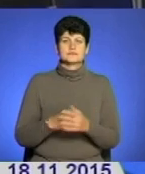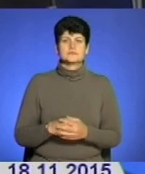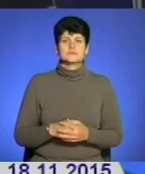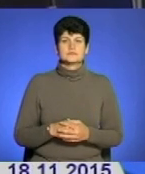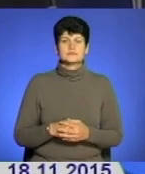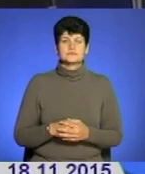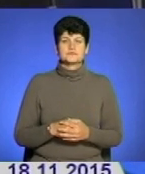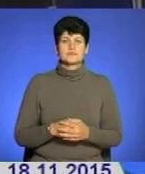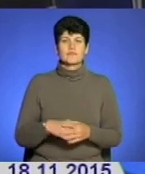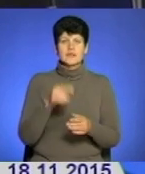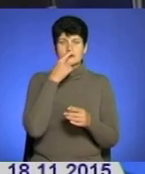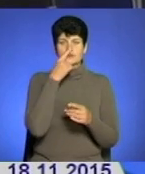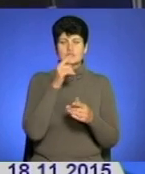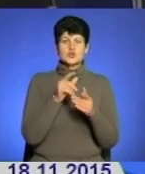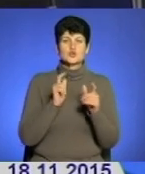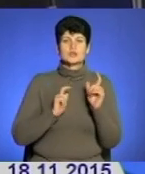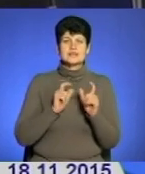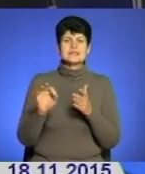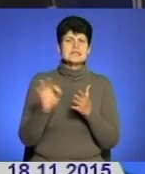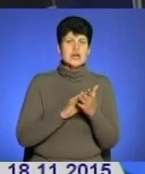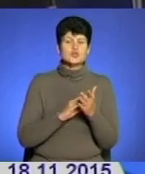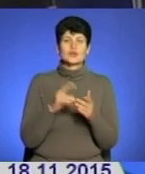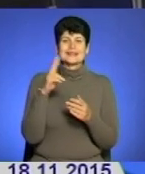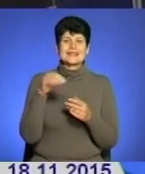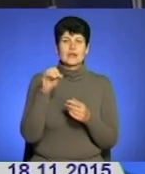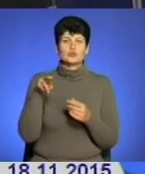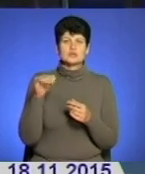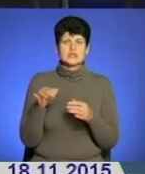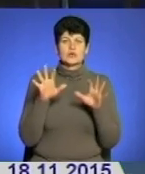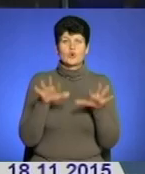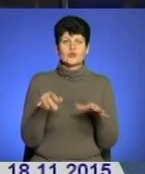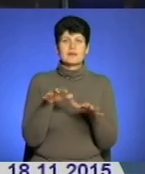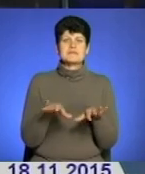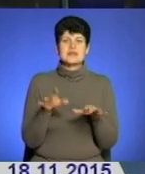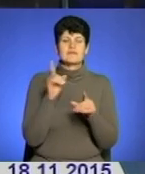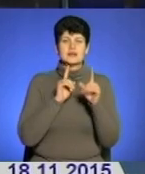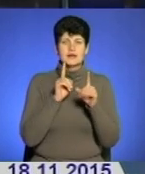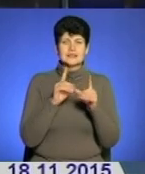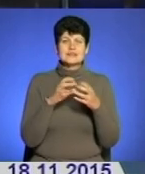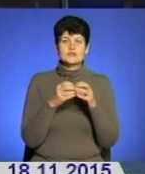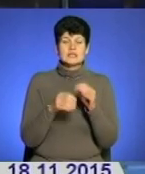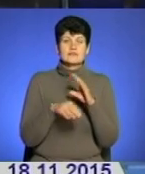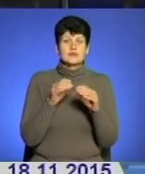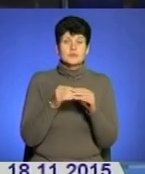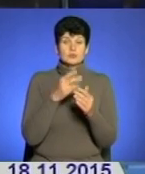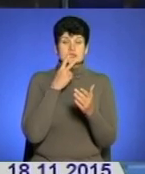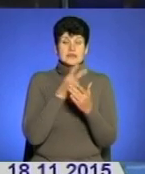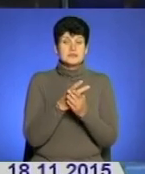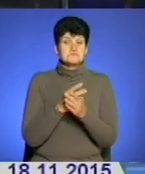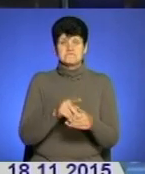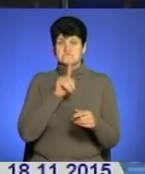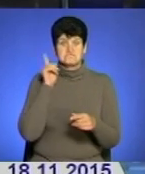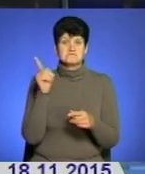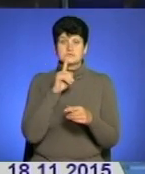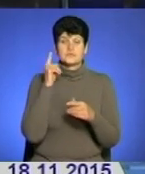Щойно зі студентських лав та одразу у депутати та голови місцевих рад. Результати виборів продемонстрували значне омолодження влади на місцях.